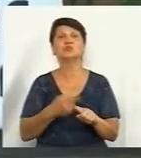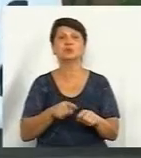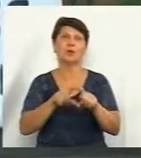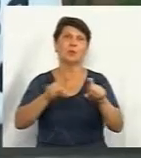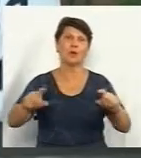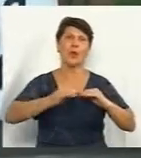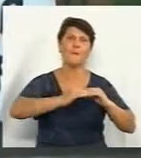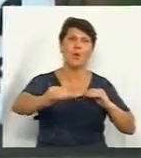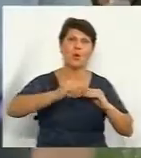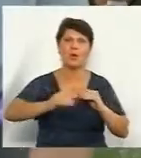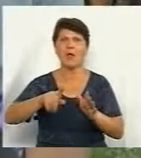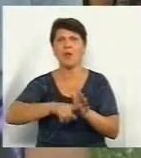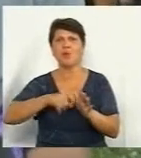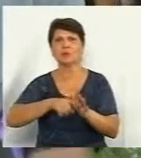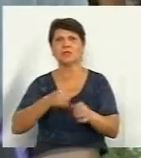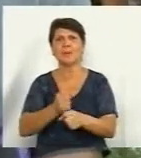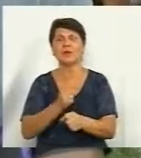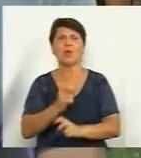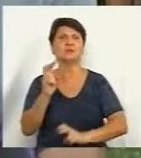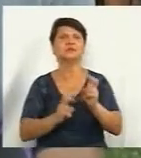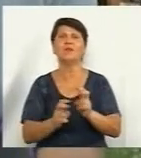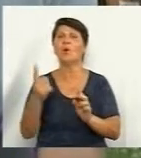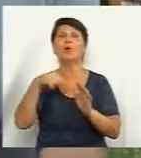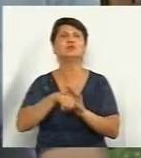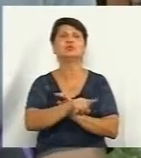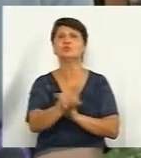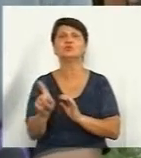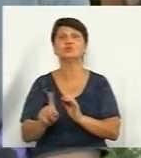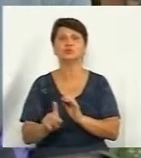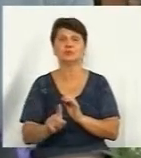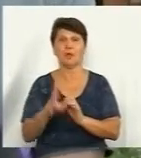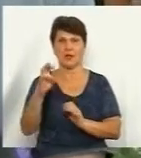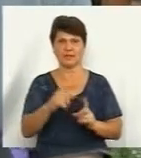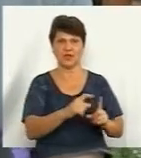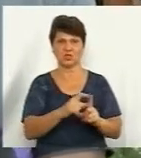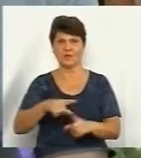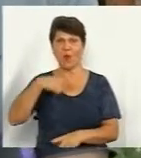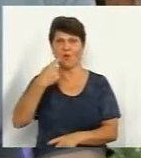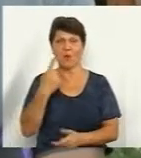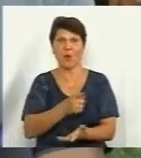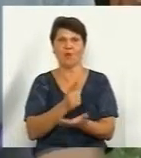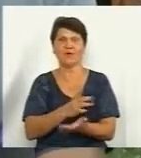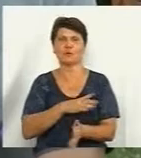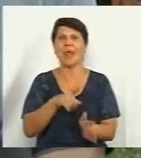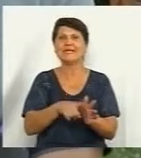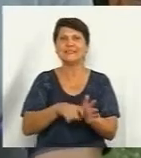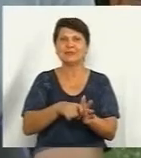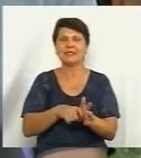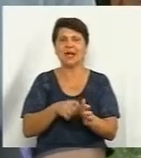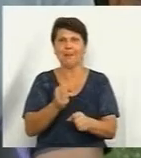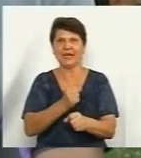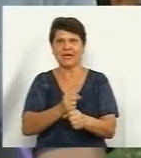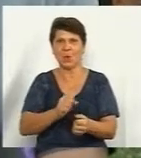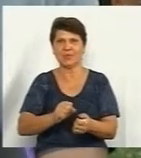полігон? Це сміттєпереробний завод? Що це там? Що вам відомо? На словах говориться, що це має бути сміттєпереробний завод.